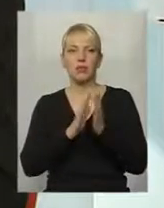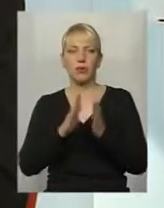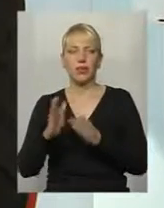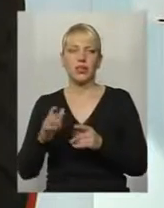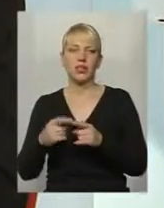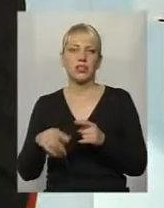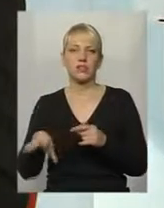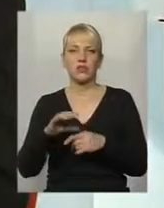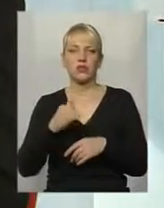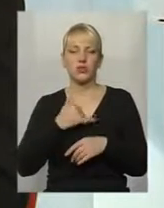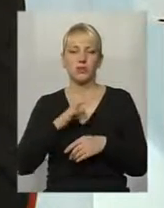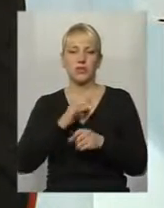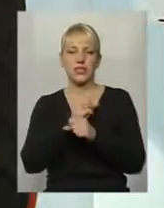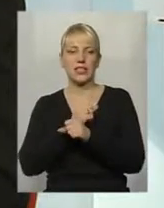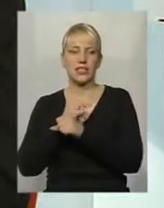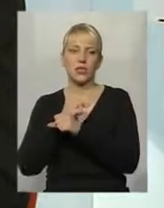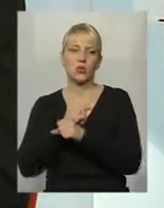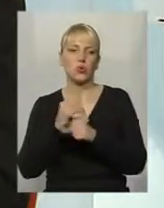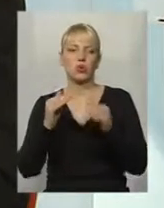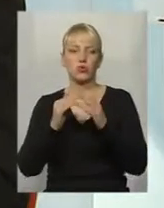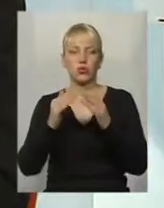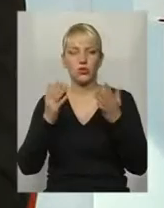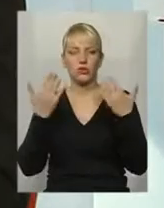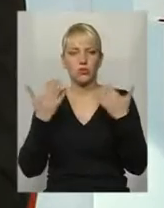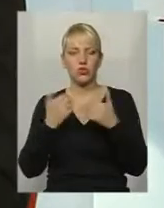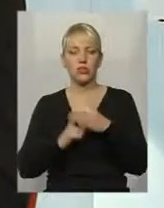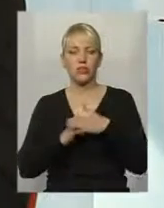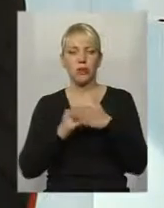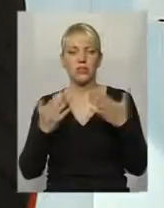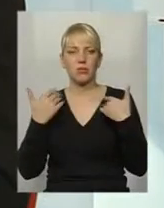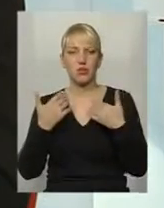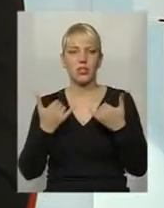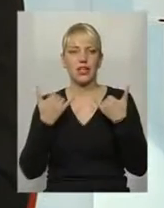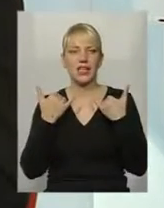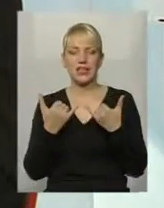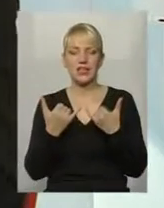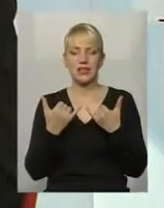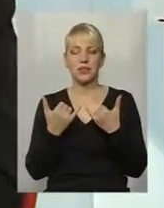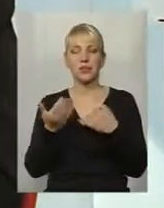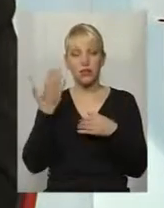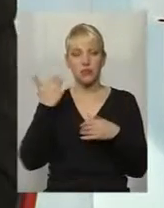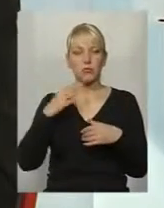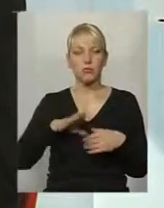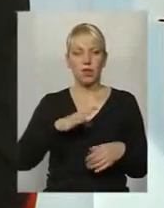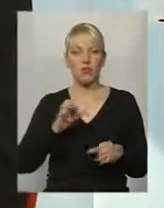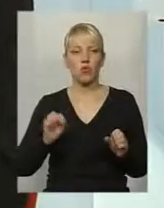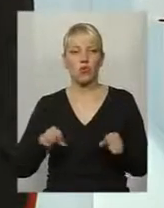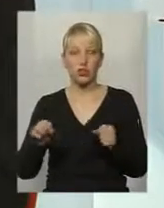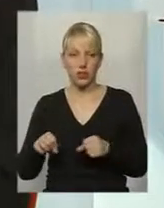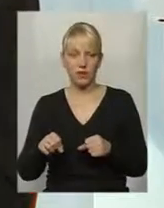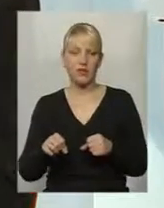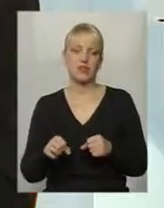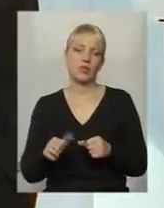Був у нас санаторій, будинок відпочинку, база відпочинку і так далі. Принаймні була можливість більш-менш